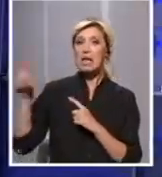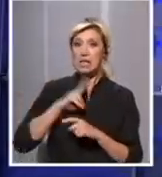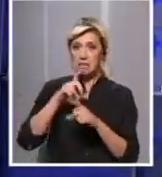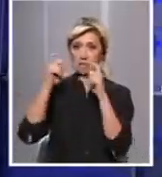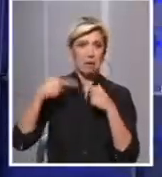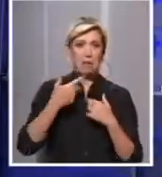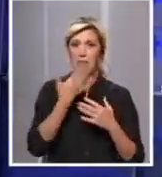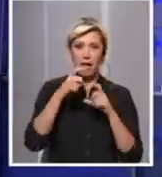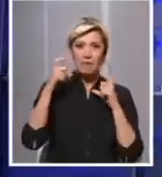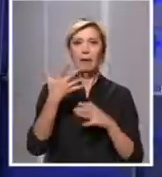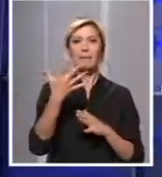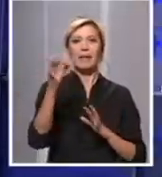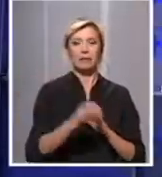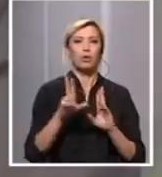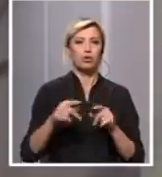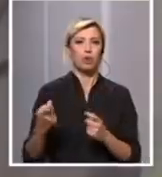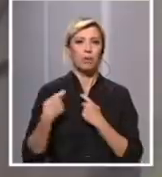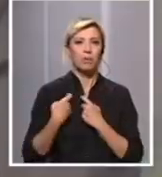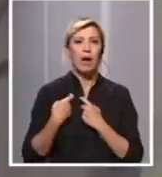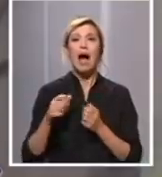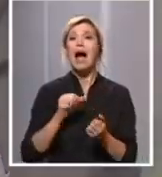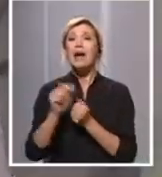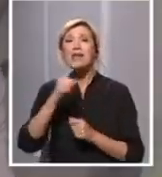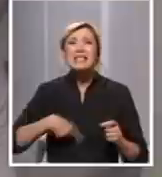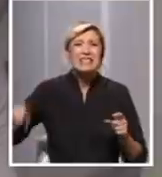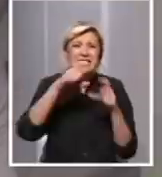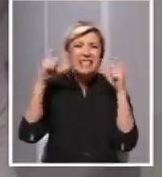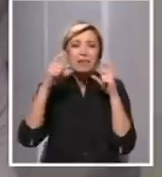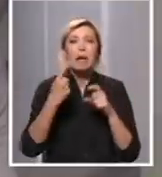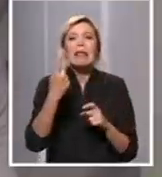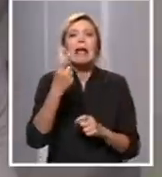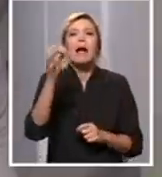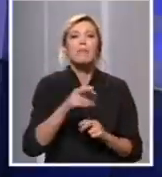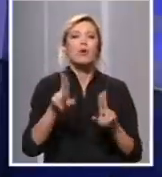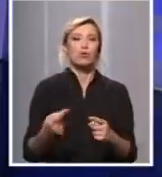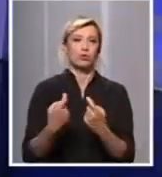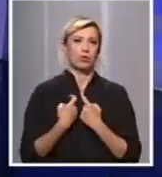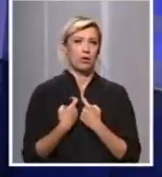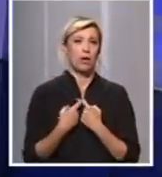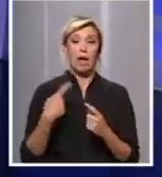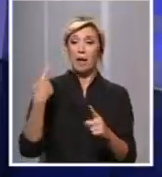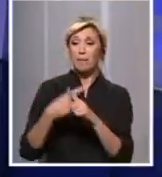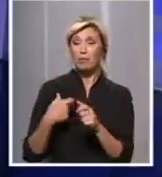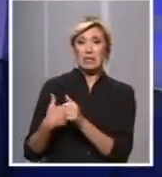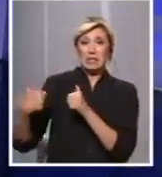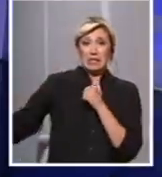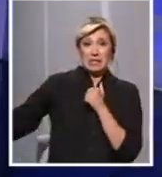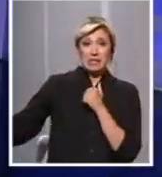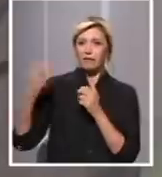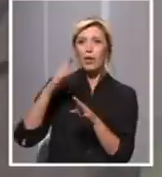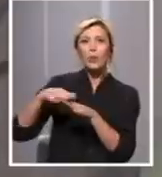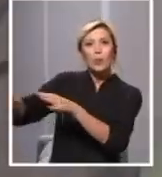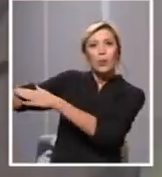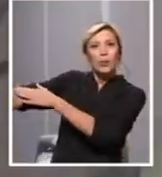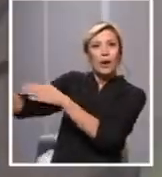svi nosimo 1%, tako reći da je zanemarljiva ta šansa, a još sa ovom distancom, kada ispružimo ruke da se ne dodirujemo, na